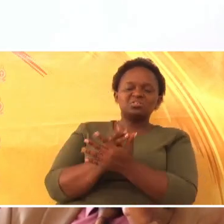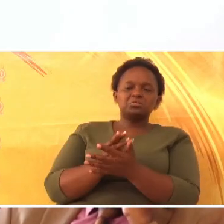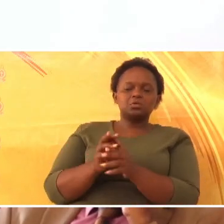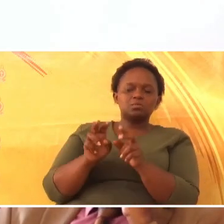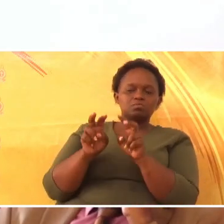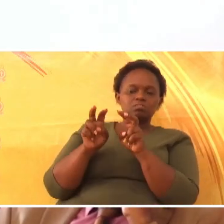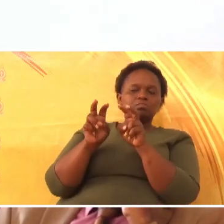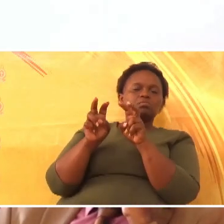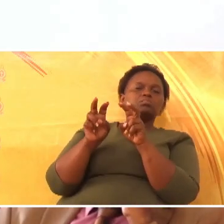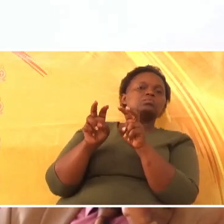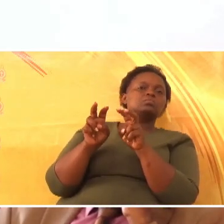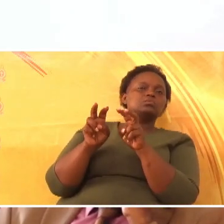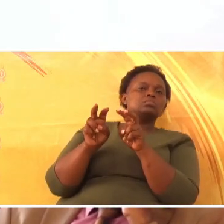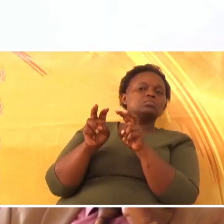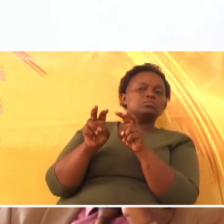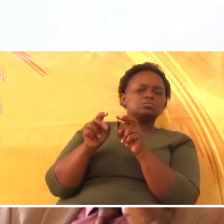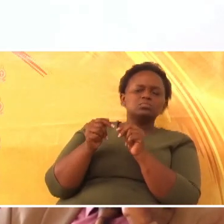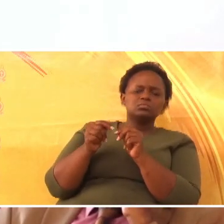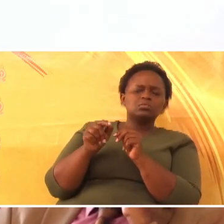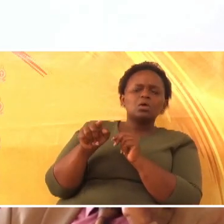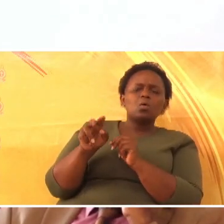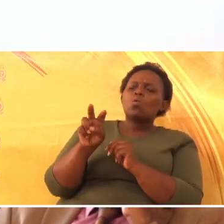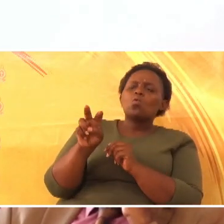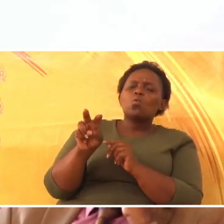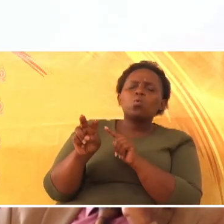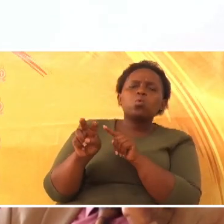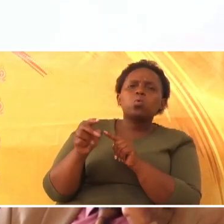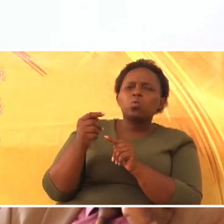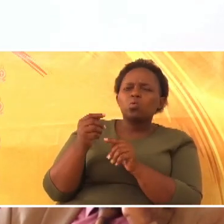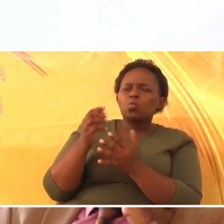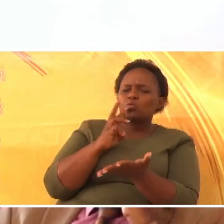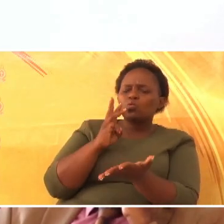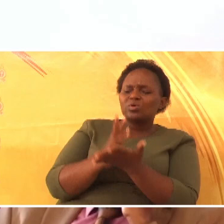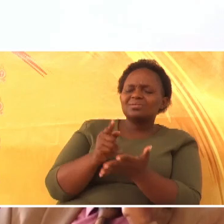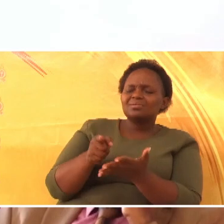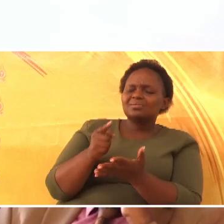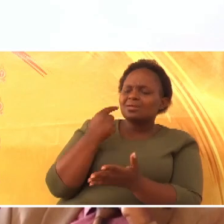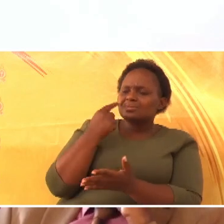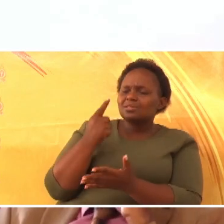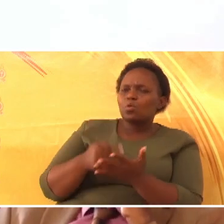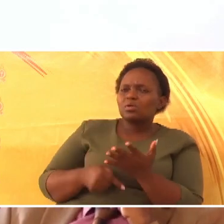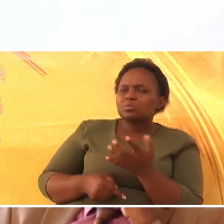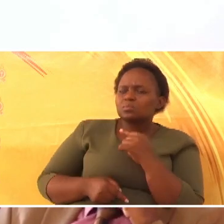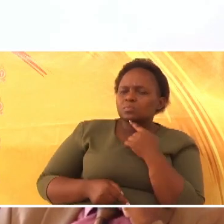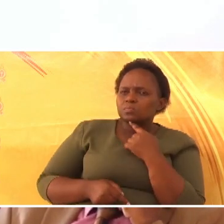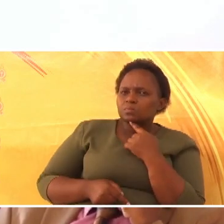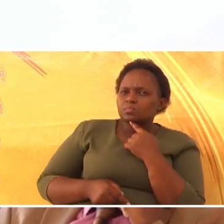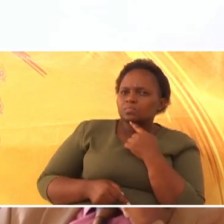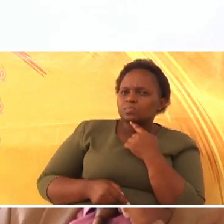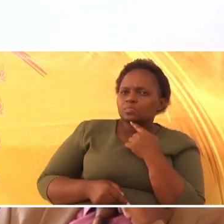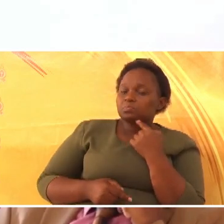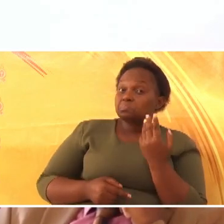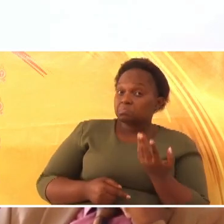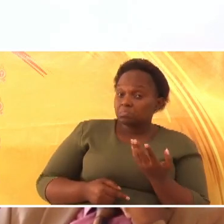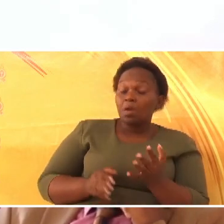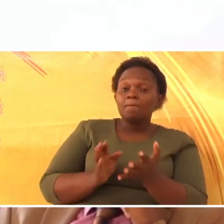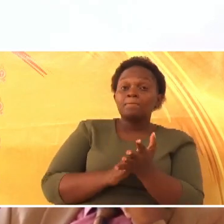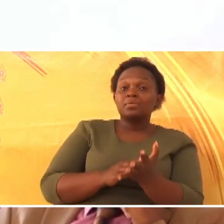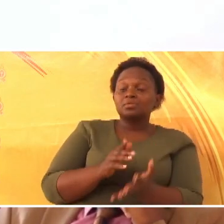Wananaona nini, mulize hui huwana nini. Wanasipiwe?